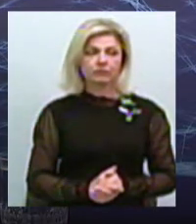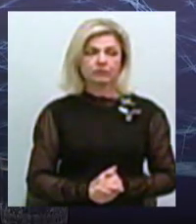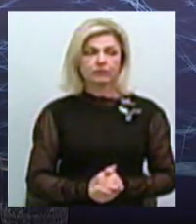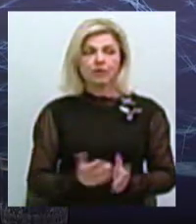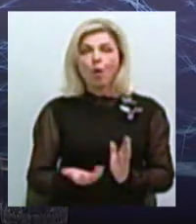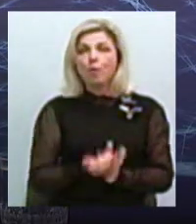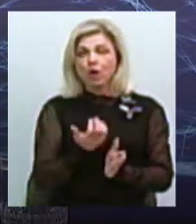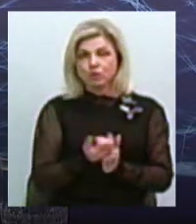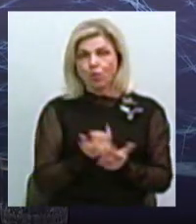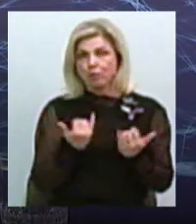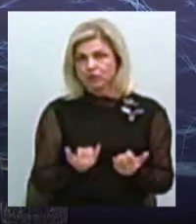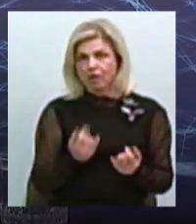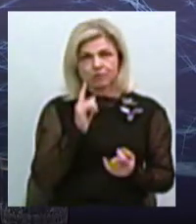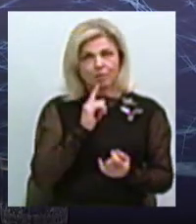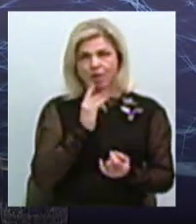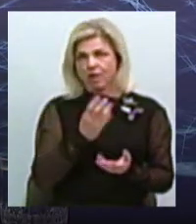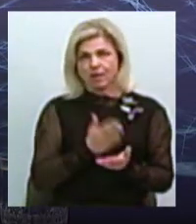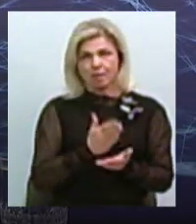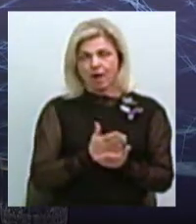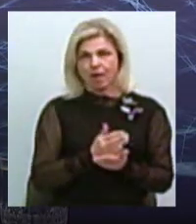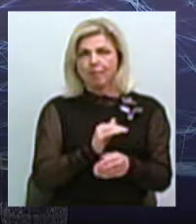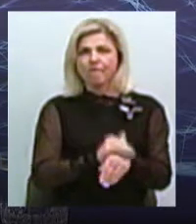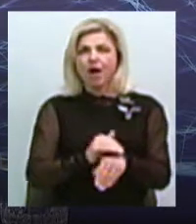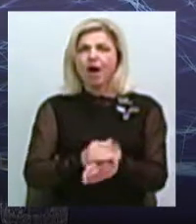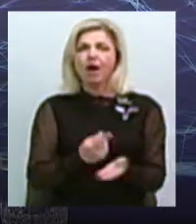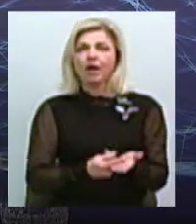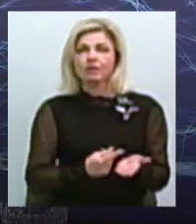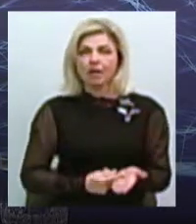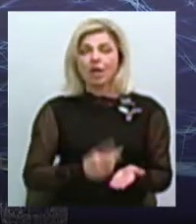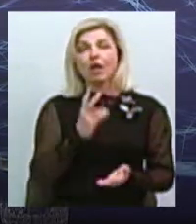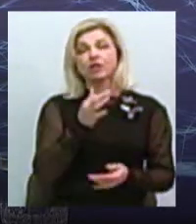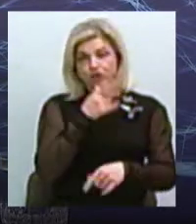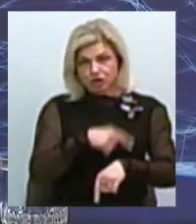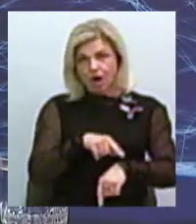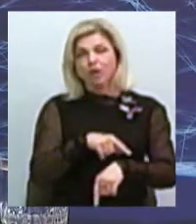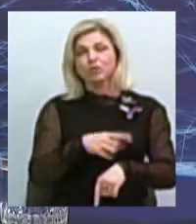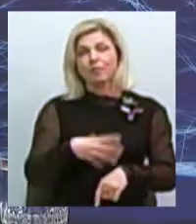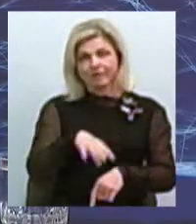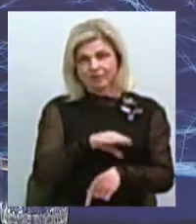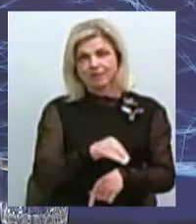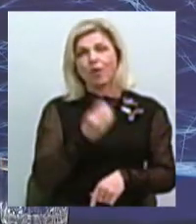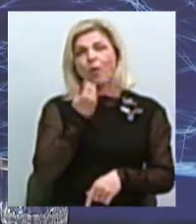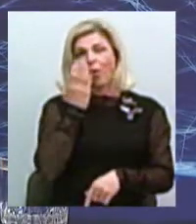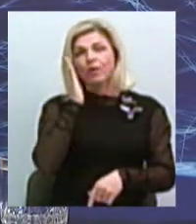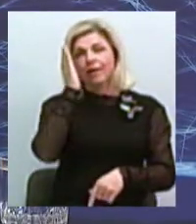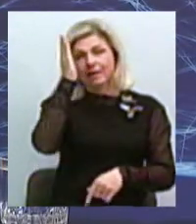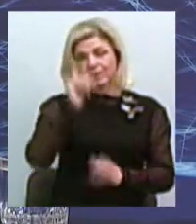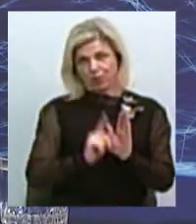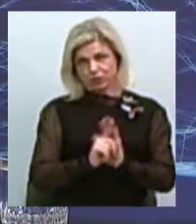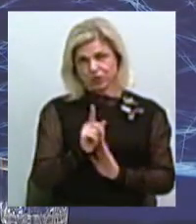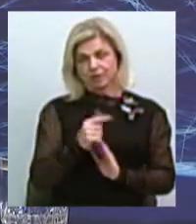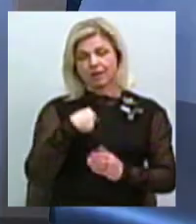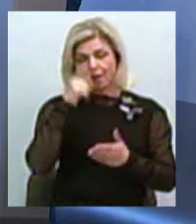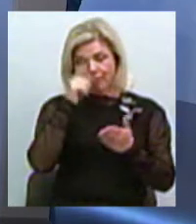поки що ми цього не маємо, артефактів. Але з часом все колись починається. І я впевнена, що буде той